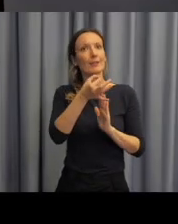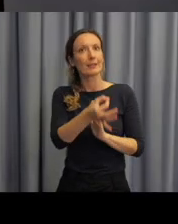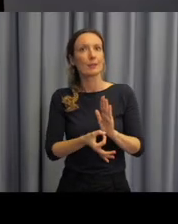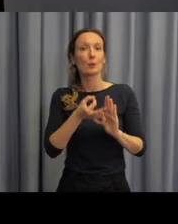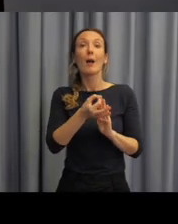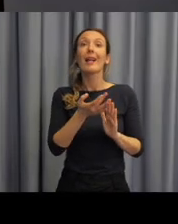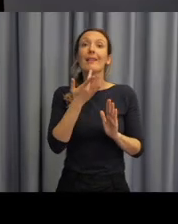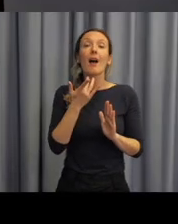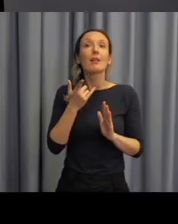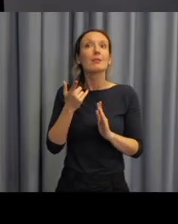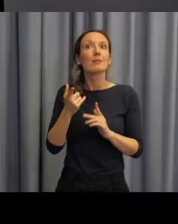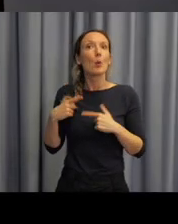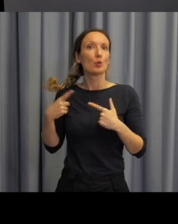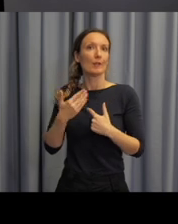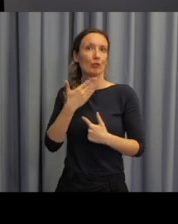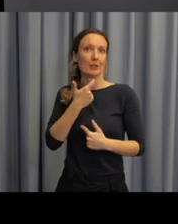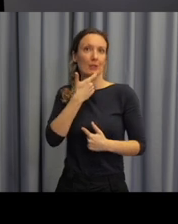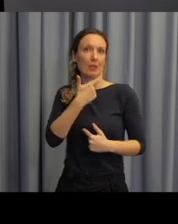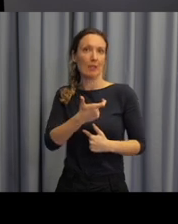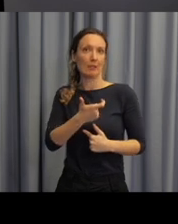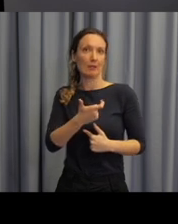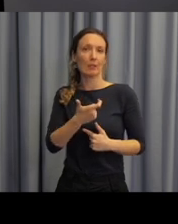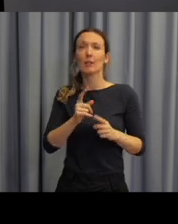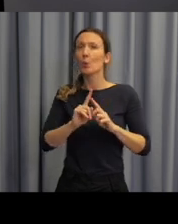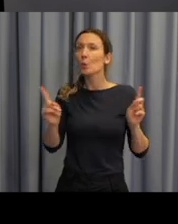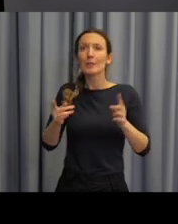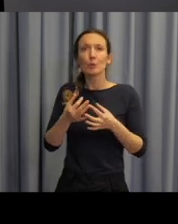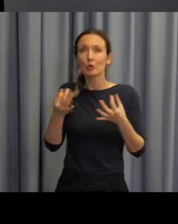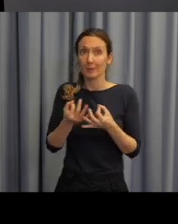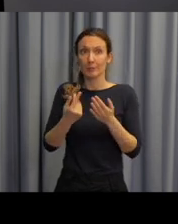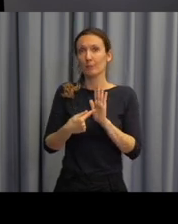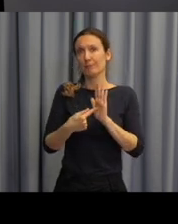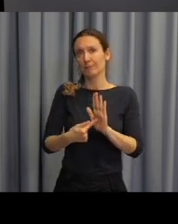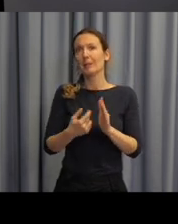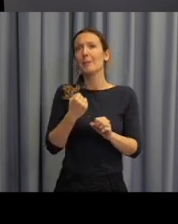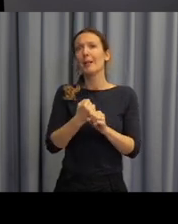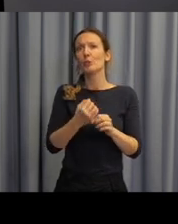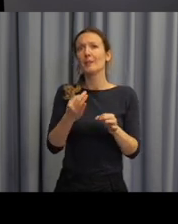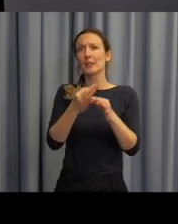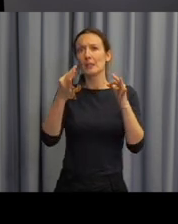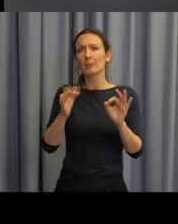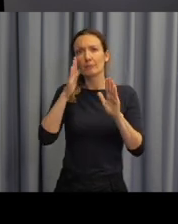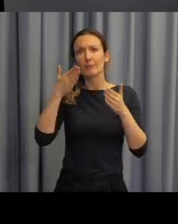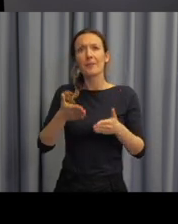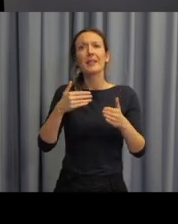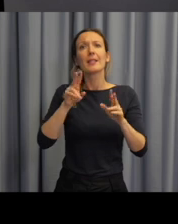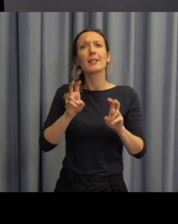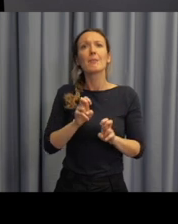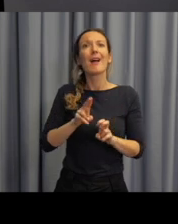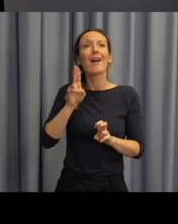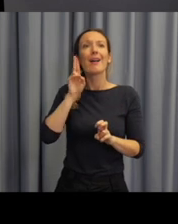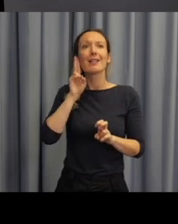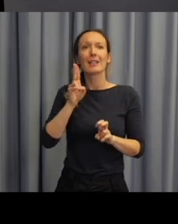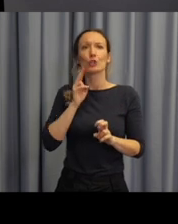lze představit v různých školních předmětech. Zde je například ukázka pracovního listu, který se zabývá